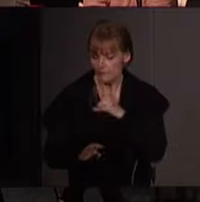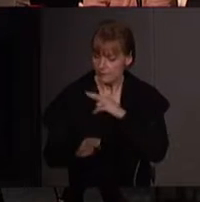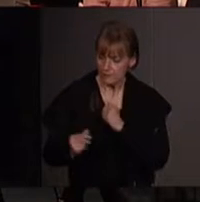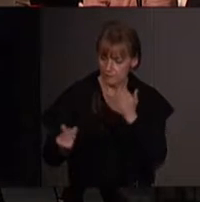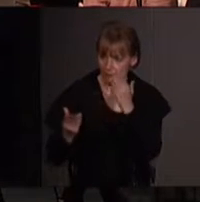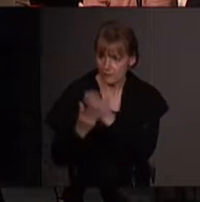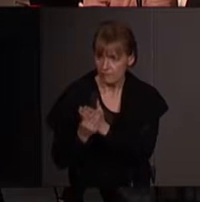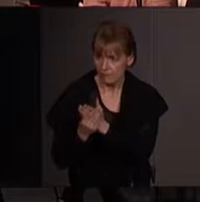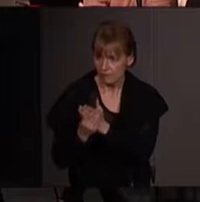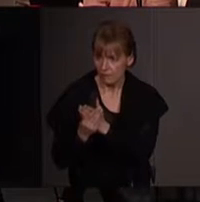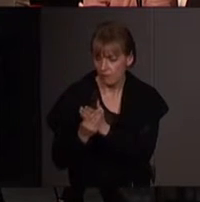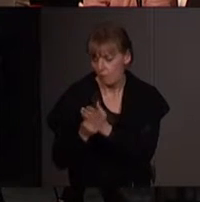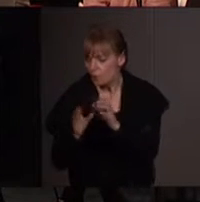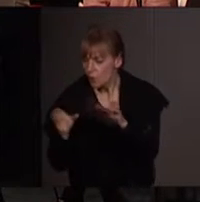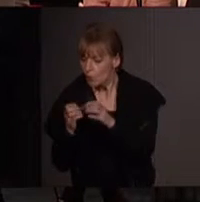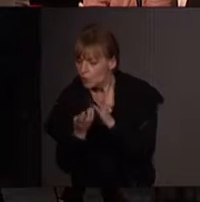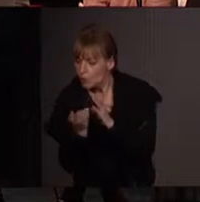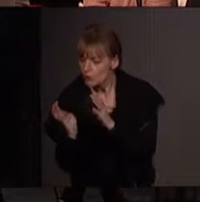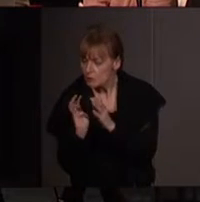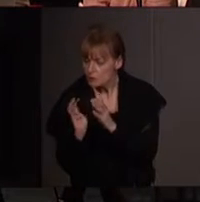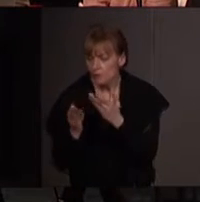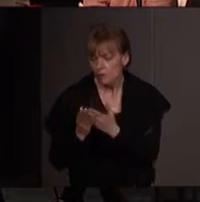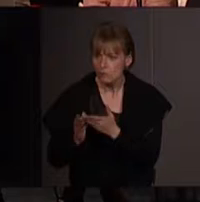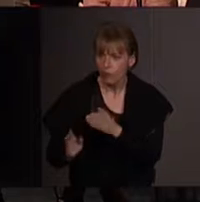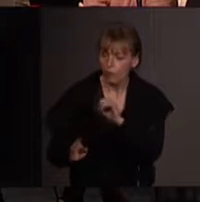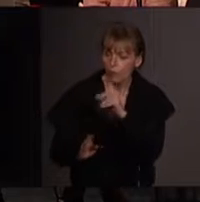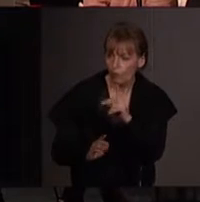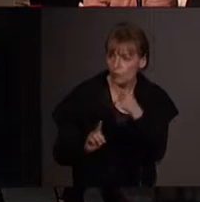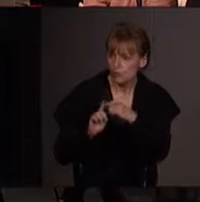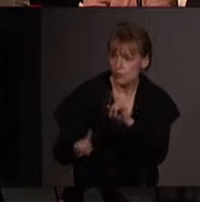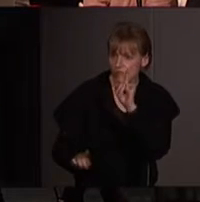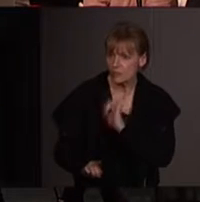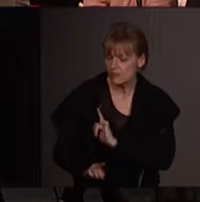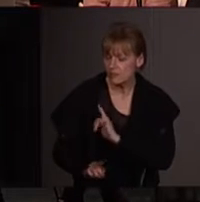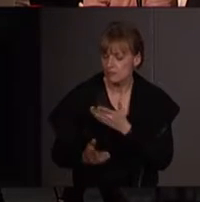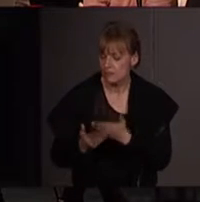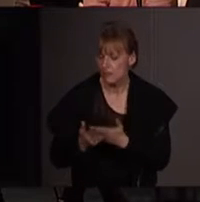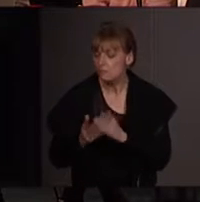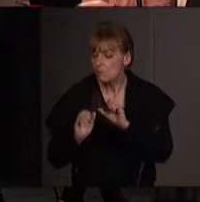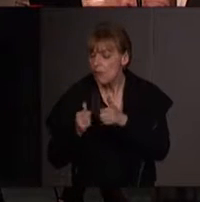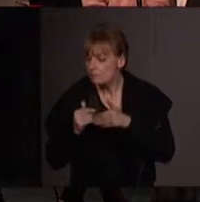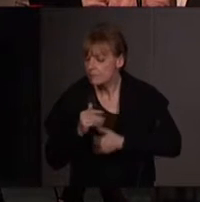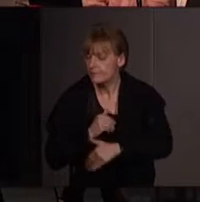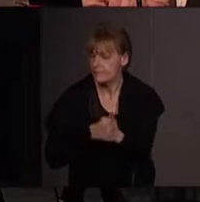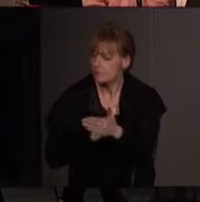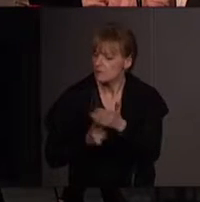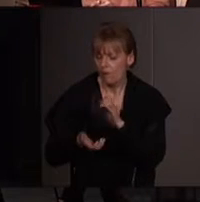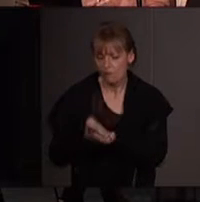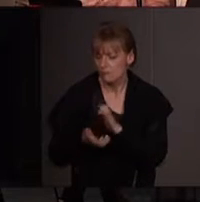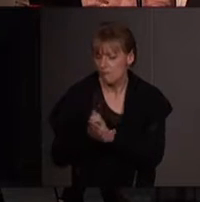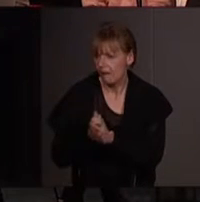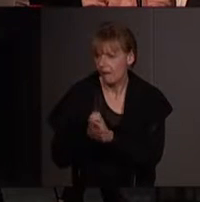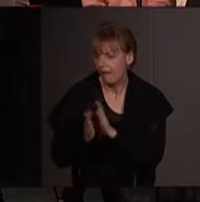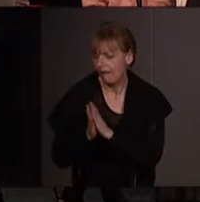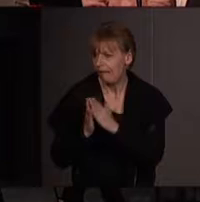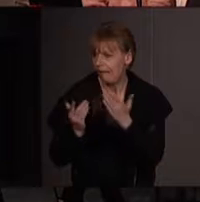dans un petit collectif qui s'appelle O.F. féminisme. Mais elle a, par la suite, publié des livres qui portent tous